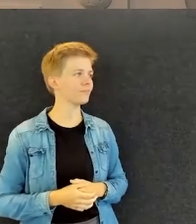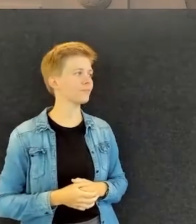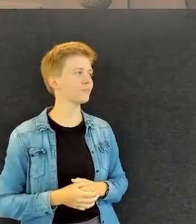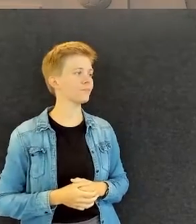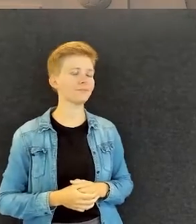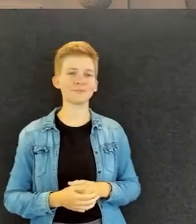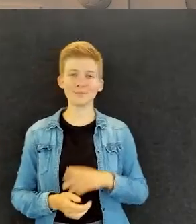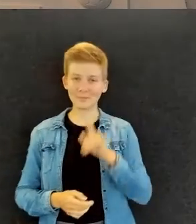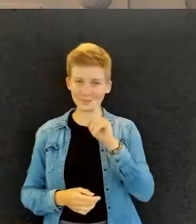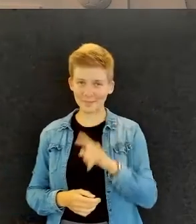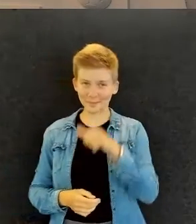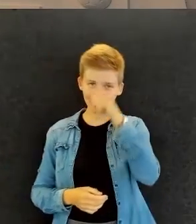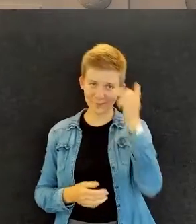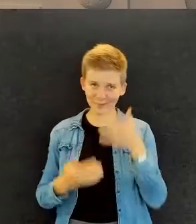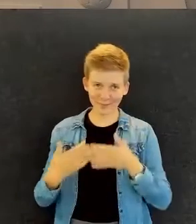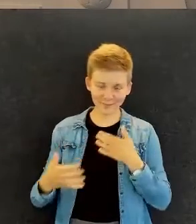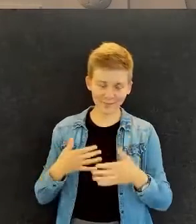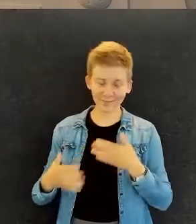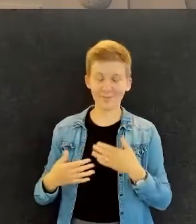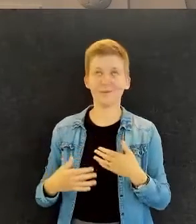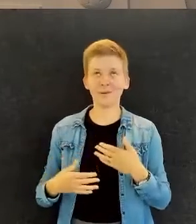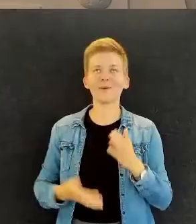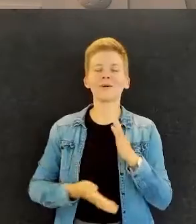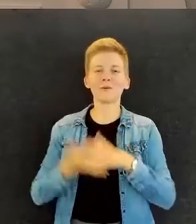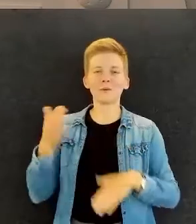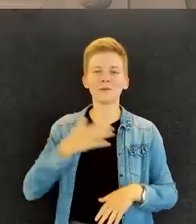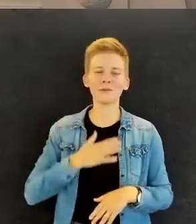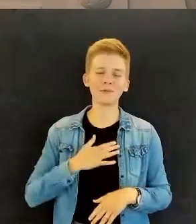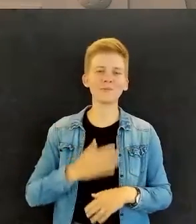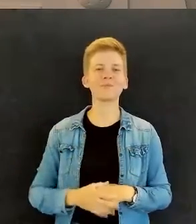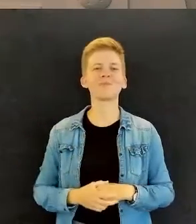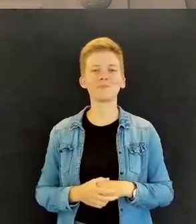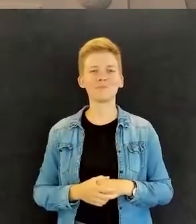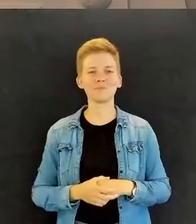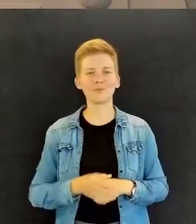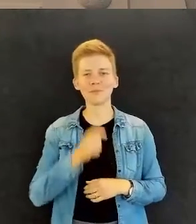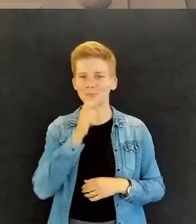Ensimmäinen vaikea tehtävä. No niin, on selätetty nyt.